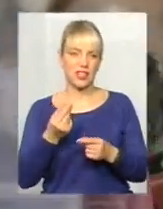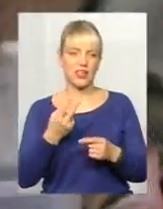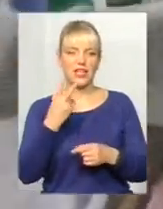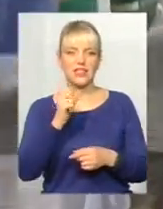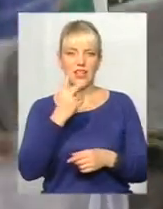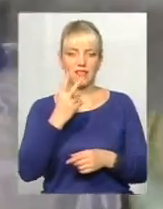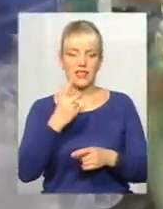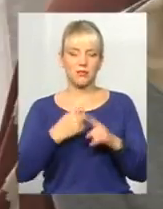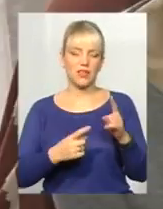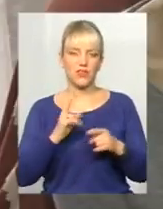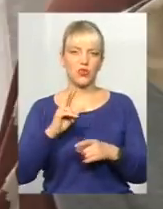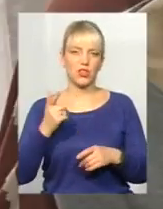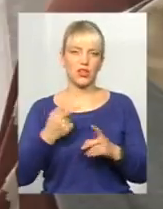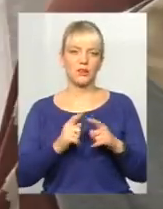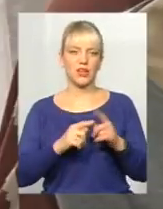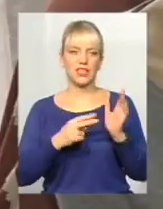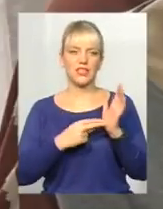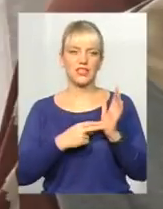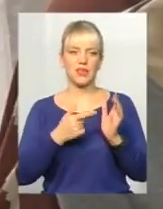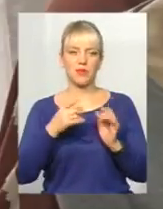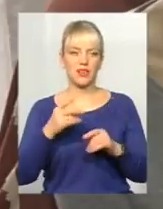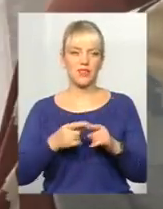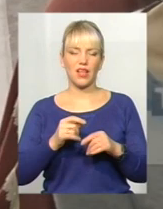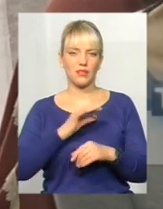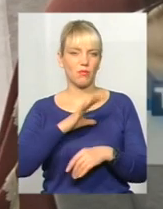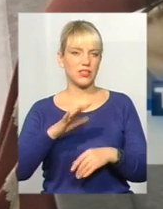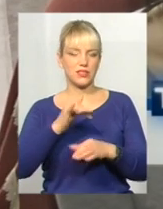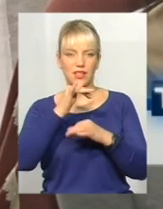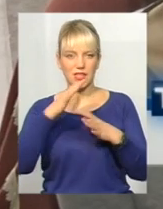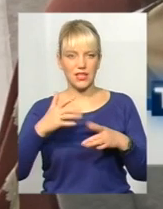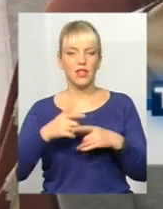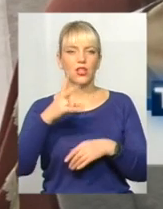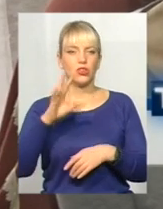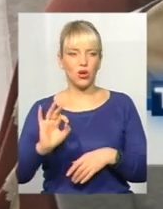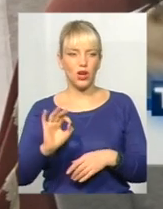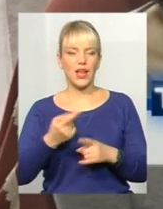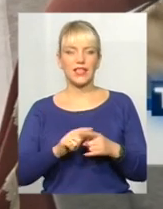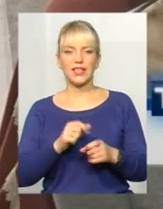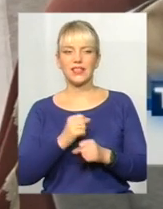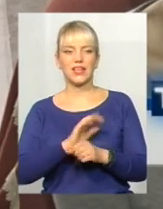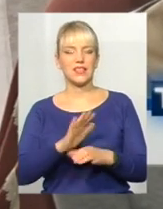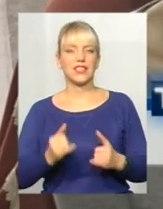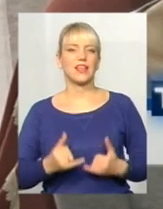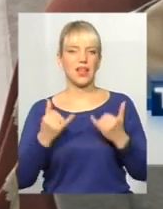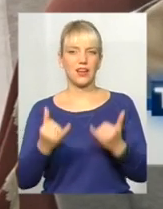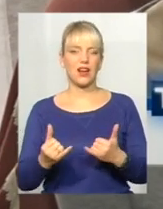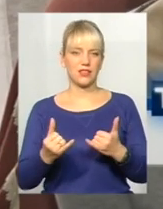кілограми – це 7 гривень. Тобто на цьому обогатитися не можна. Але все це робиться не ради